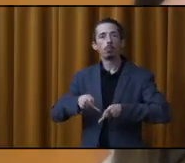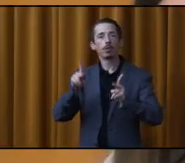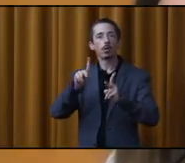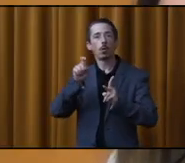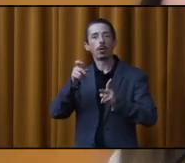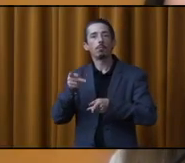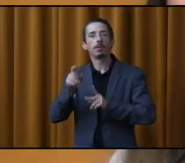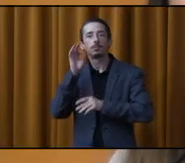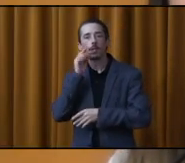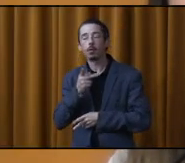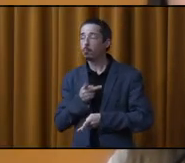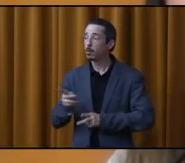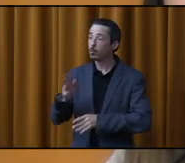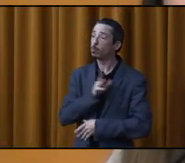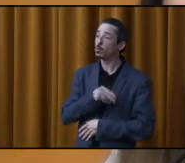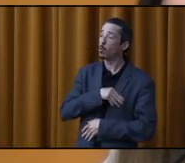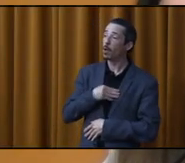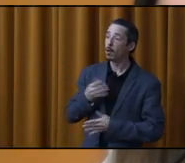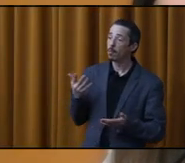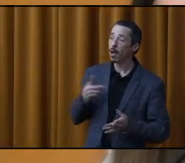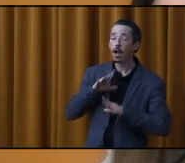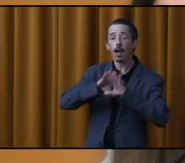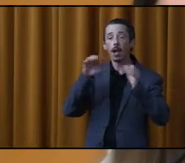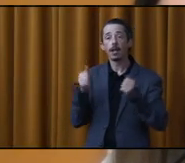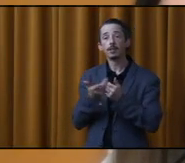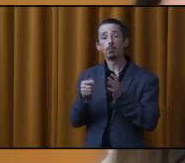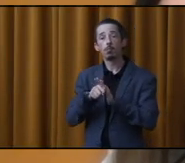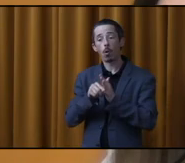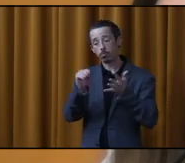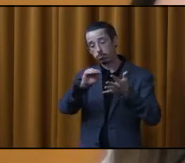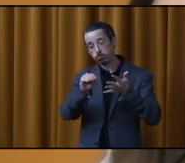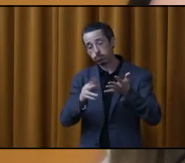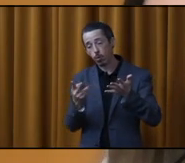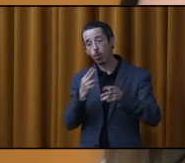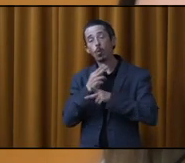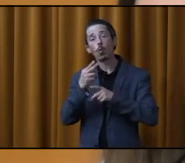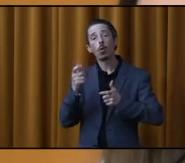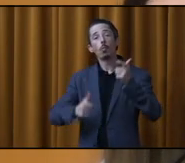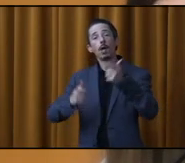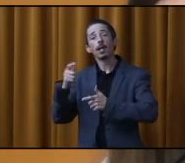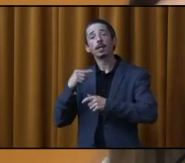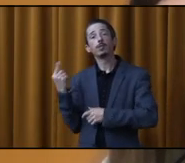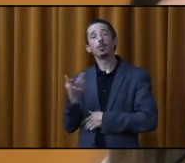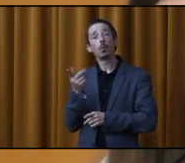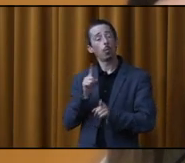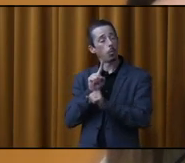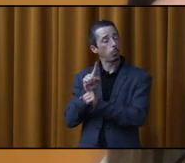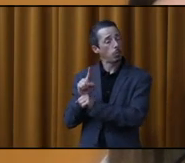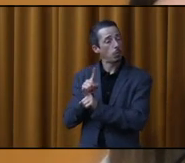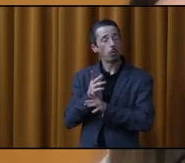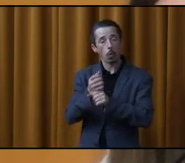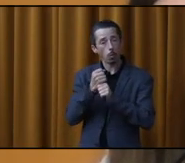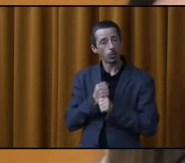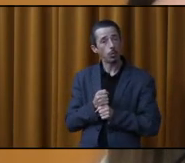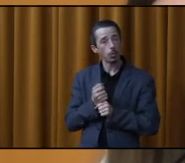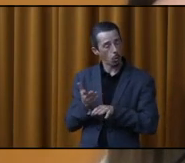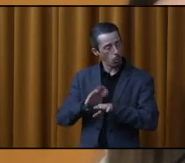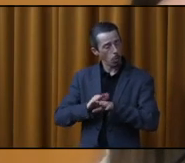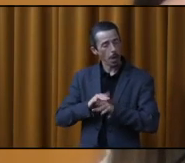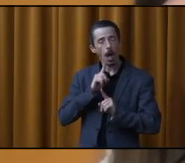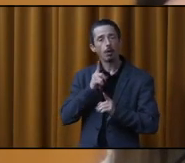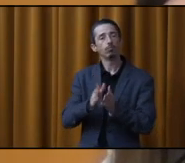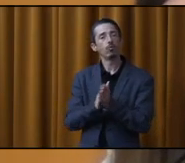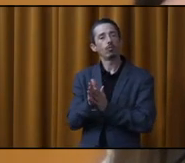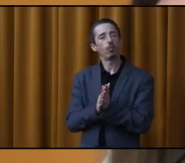Avec votre permission, M. le maire, pour ce qui est de l'ensemble des points dans la section urbanisme, toutes ont rencontré, ont reçu en fait une recommandation